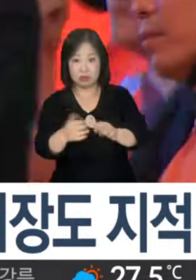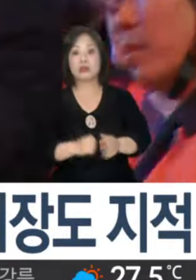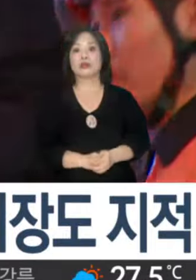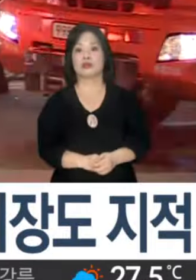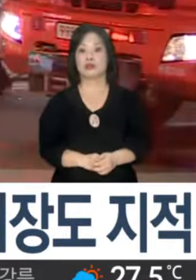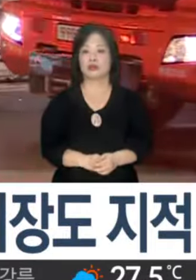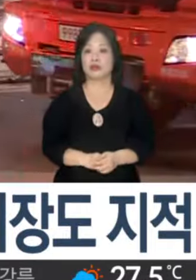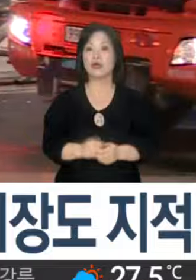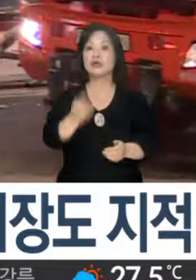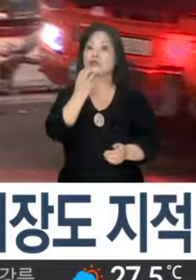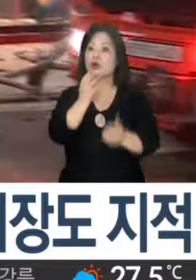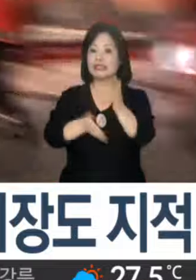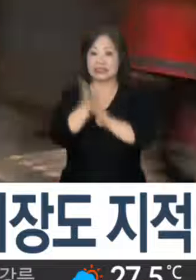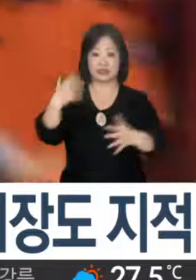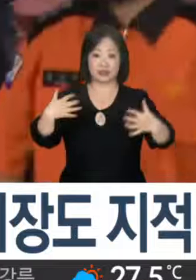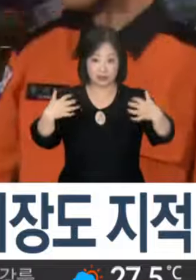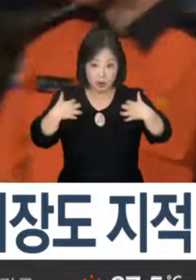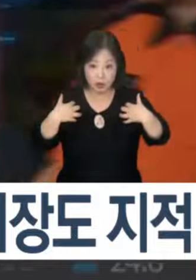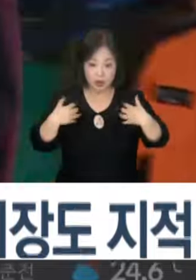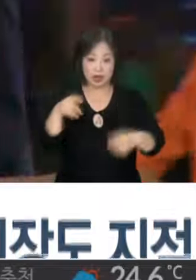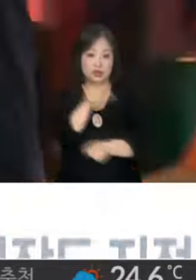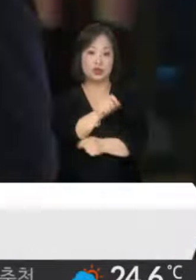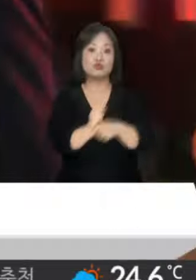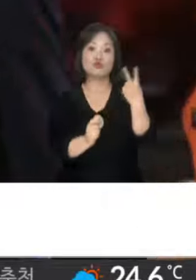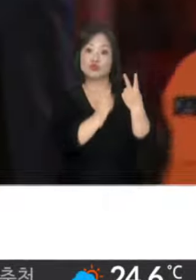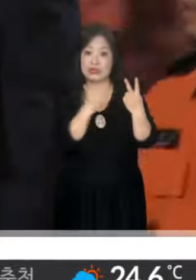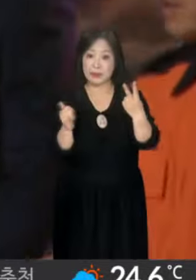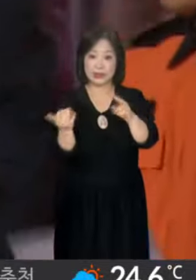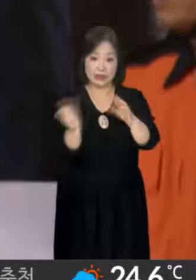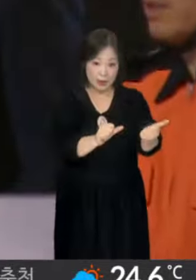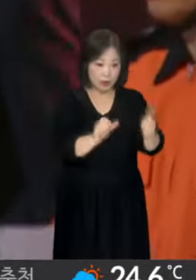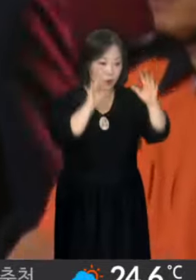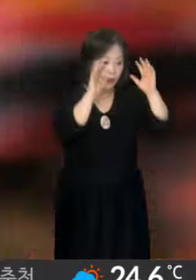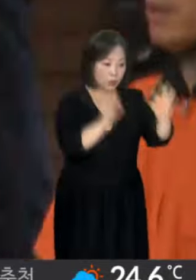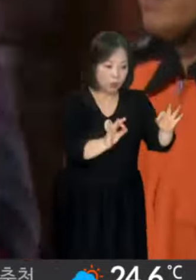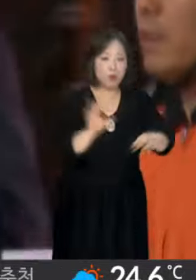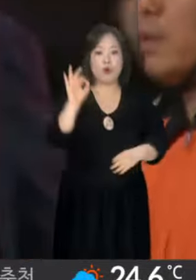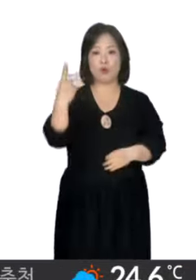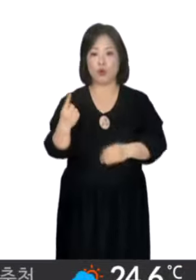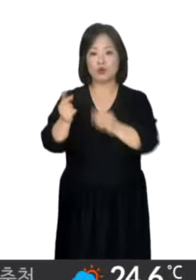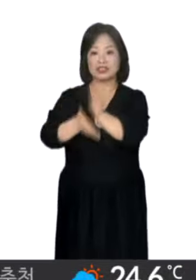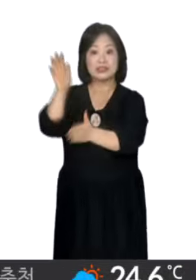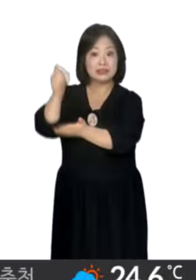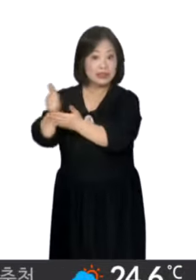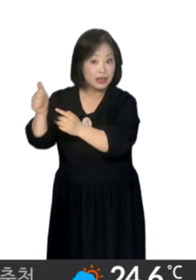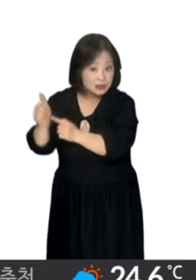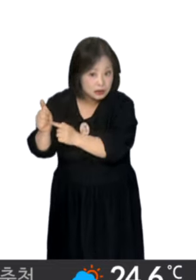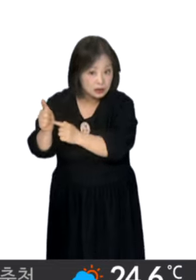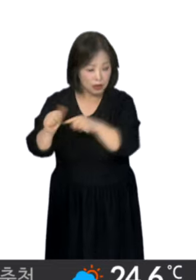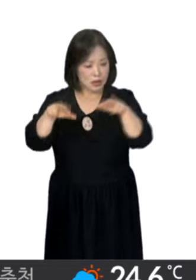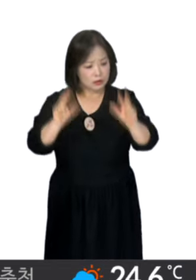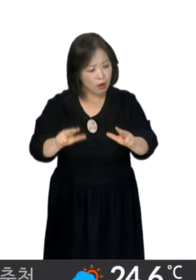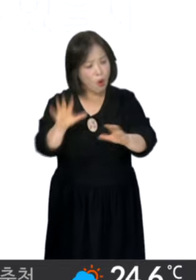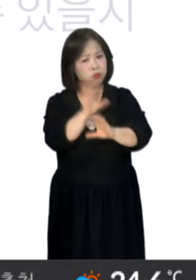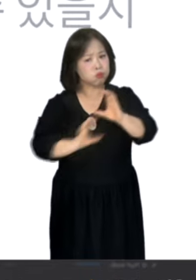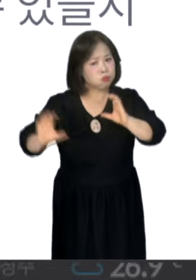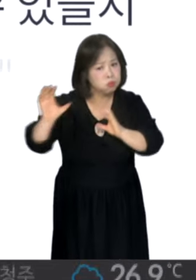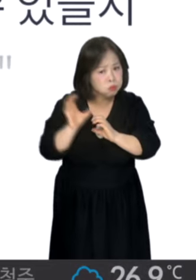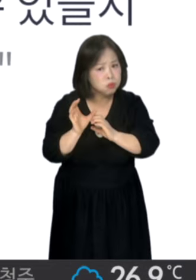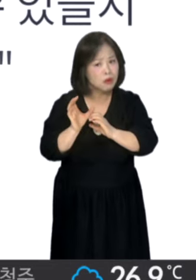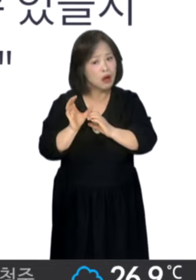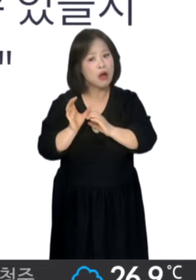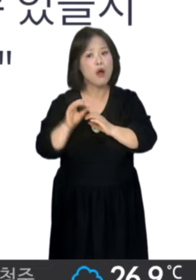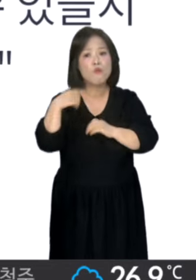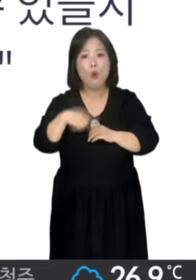서울시장도 현장에서 이를 확인하고 개선 필요성을 지적했습니다. 오 시장은 어떤 점을 보완해야 예측이 어려운